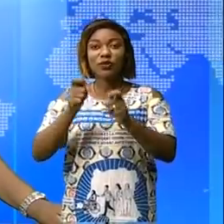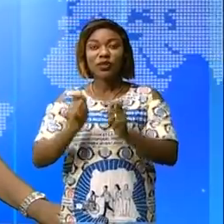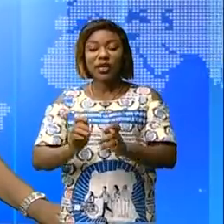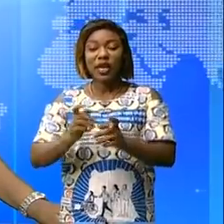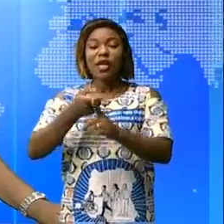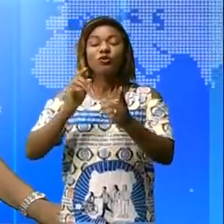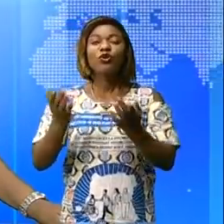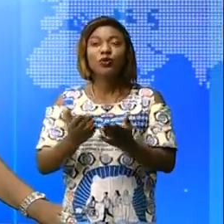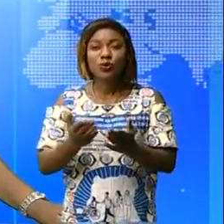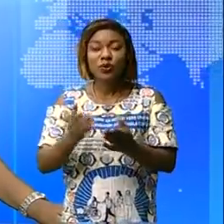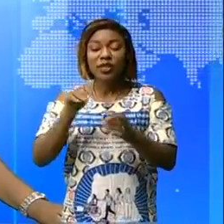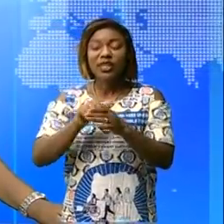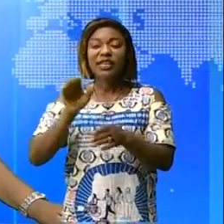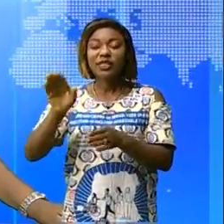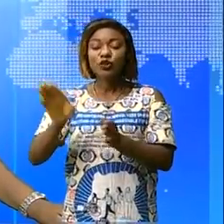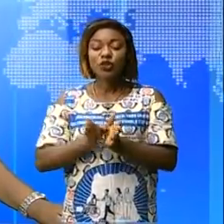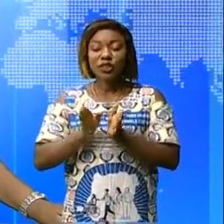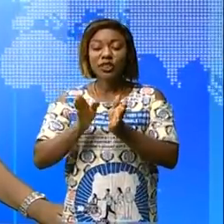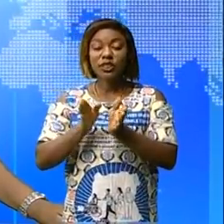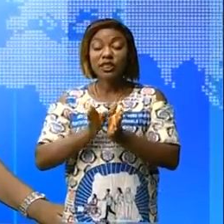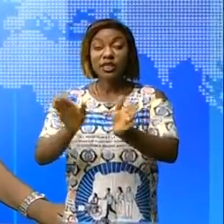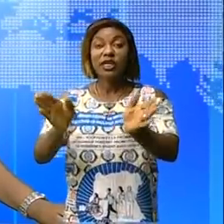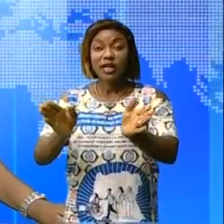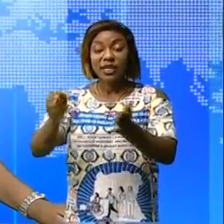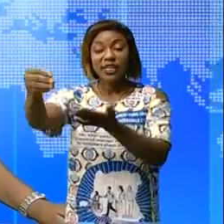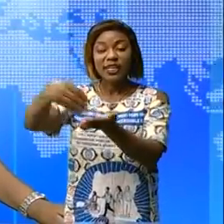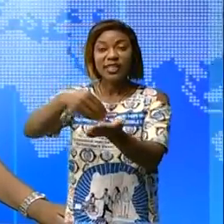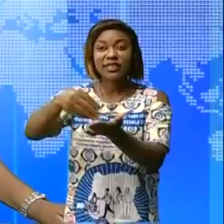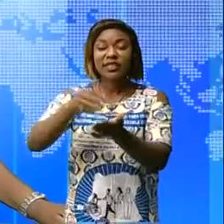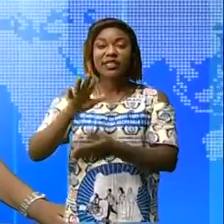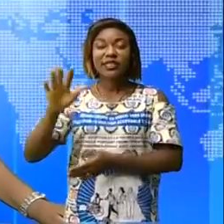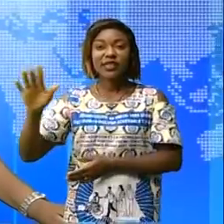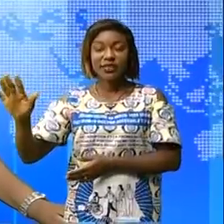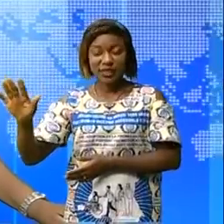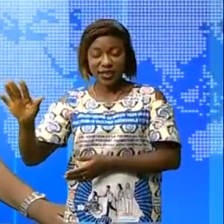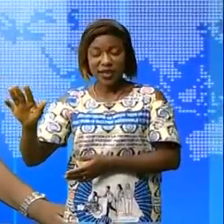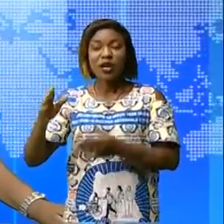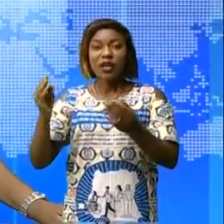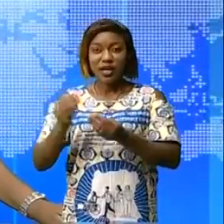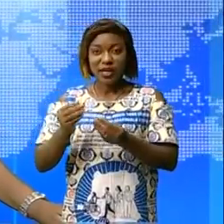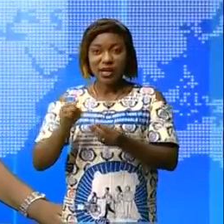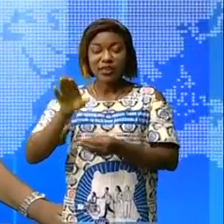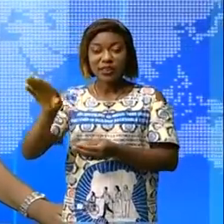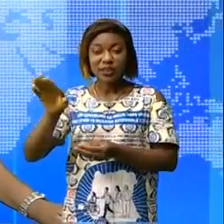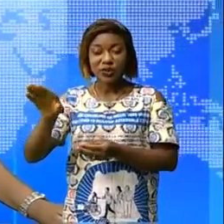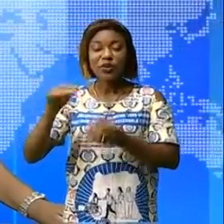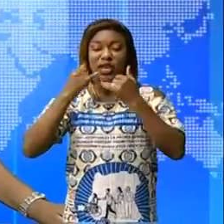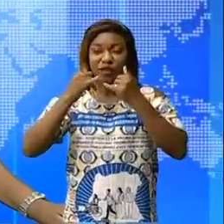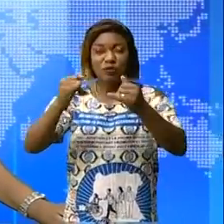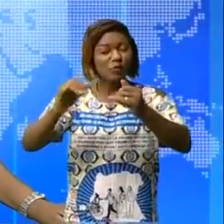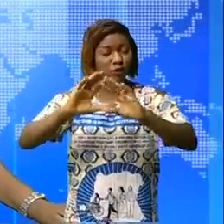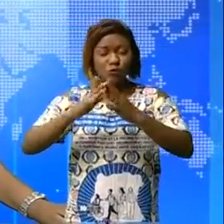la direction générale de recettes de Kinshasa la direction cette direction générale informe au public